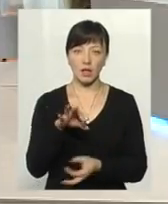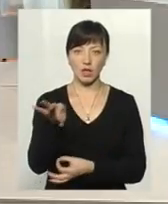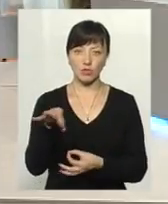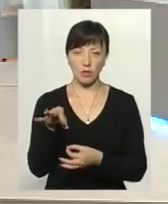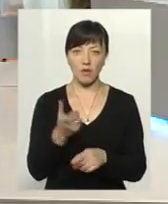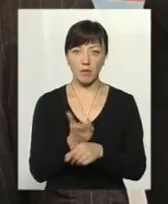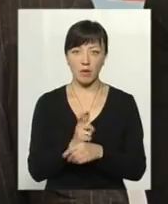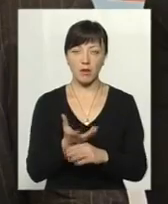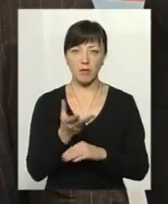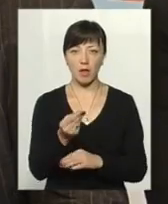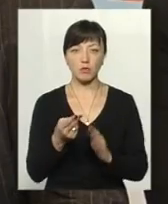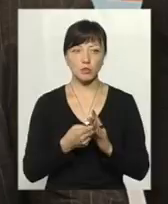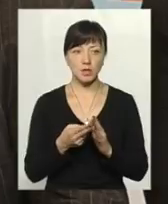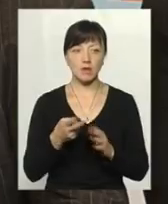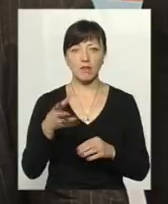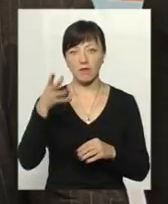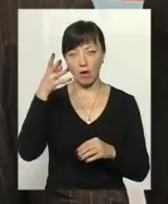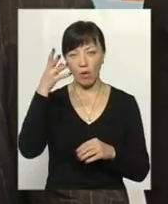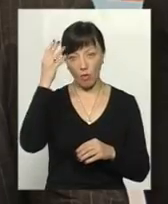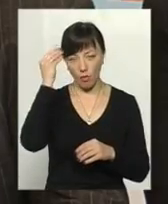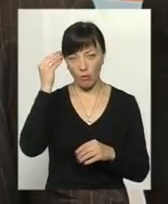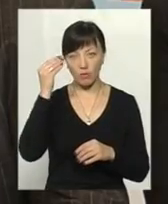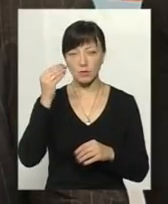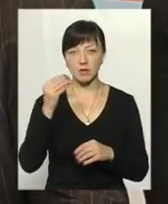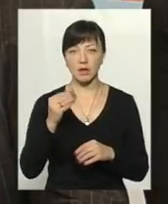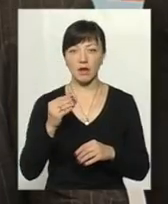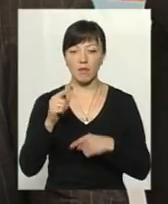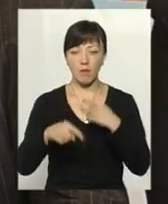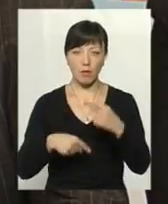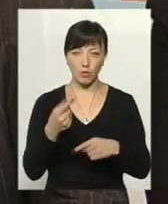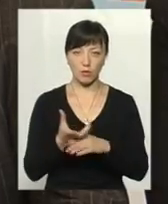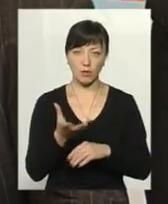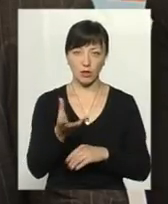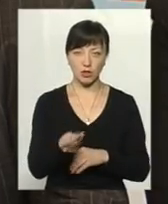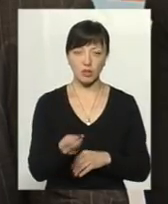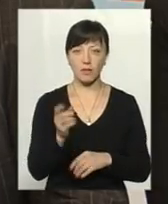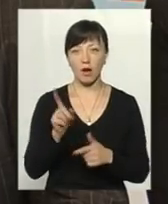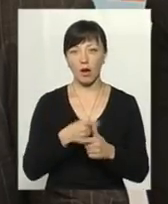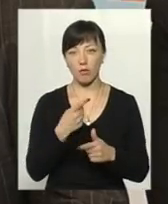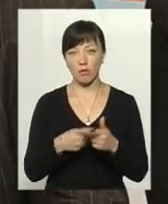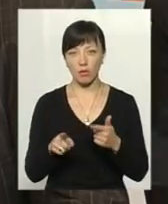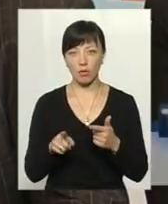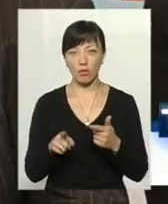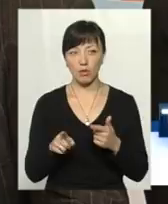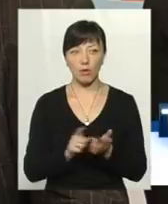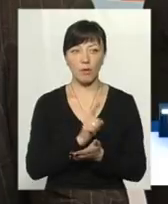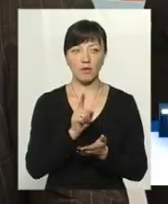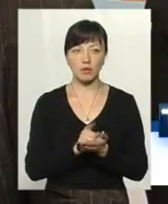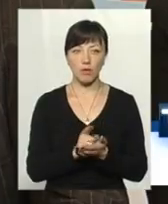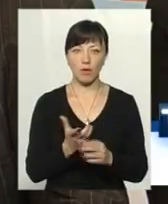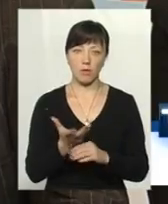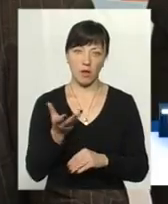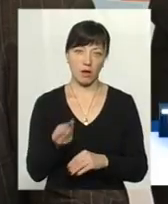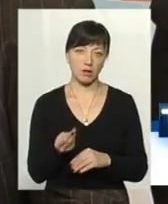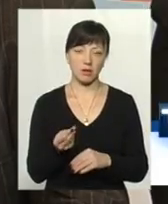переплата по субсидії, то вона враховується в рахунок майбутніх платежів або обов'язкової плати.